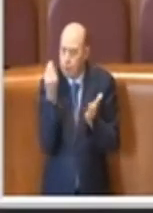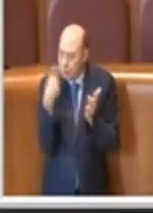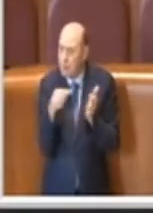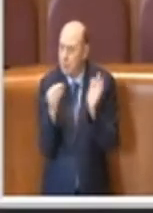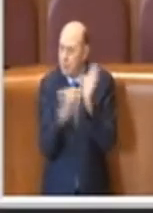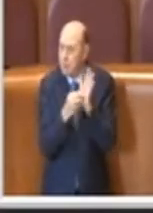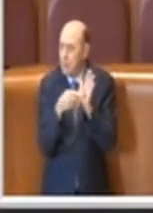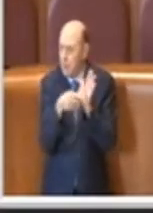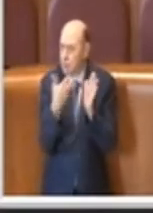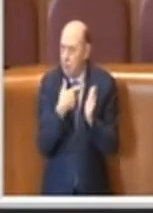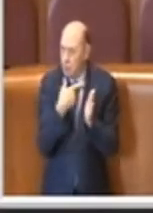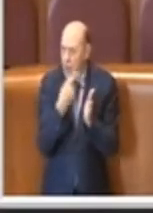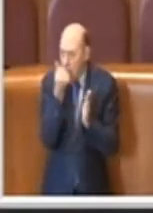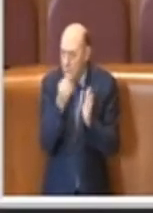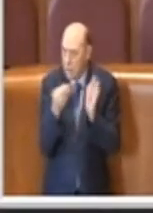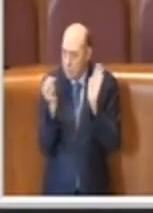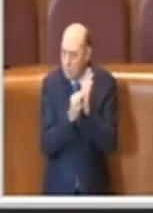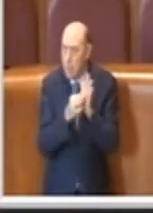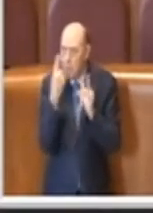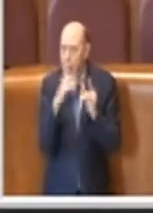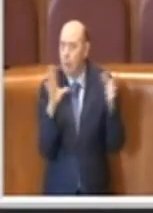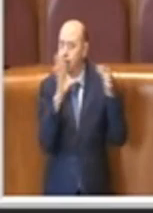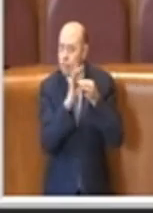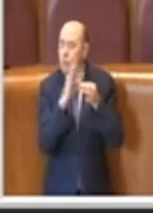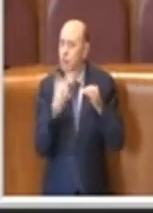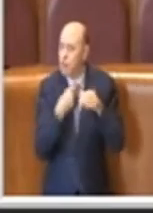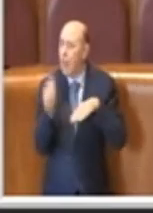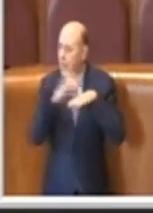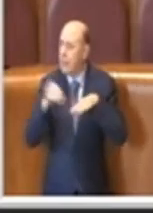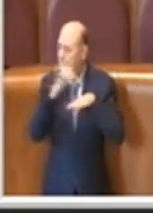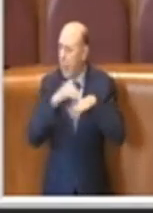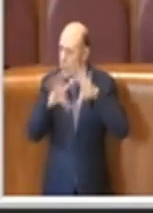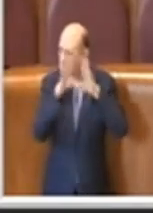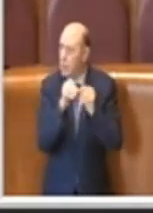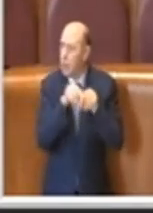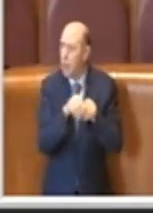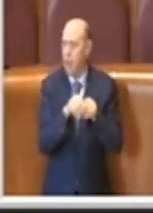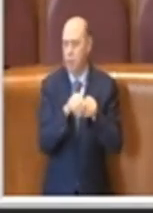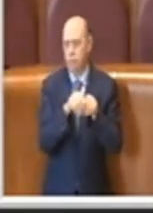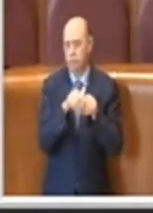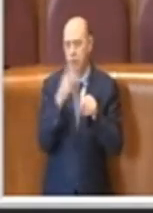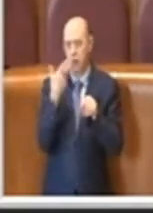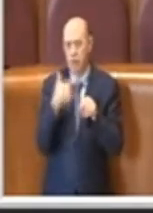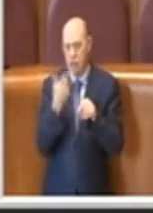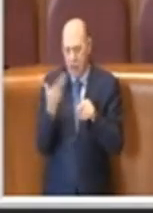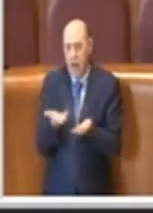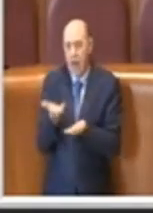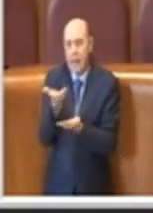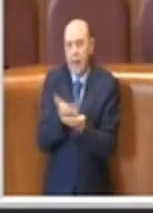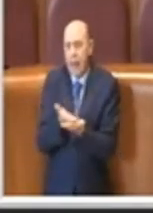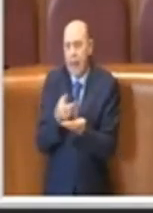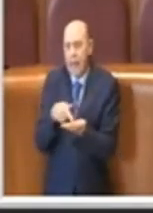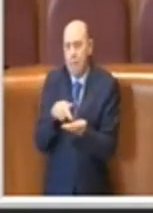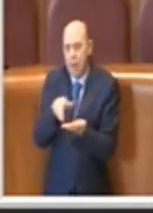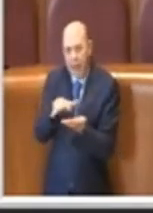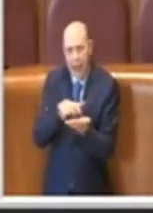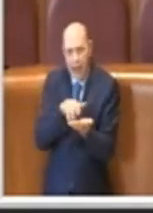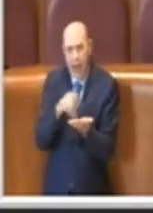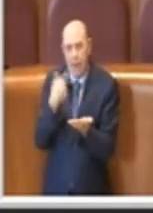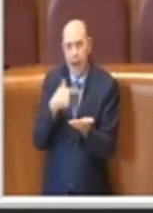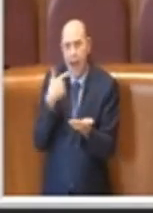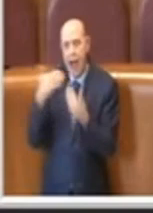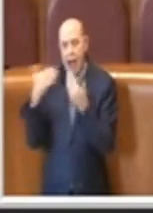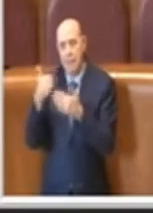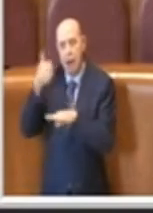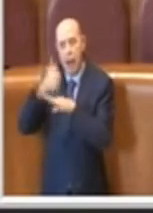quei precisi interessi, nel momento in cui la delibera arriva all'assemblea capitolina,